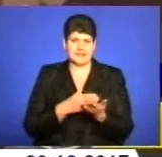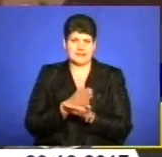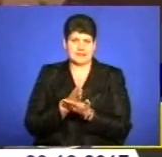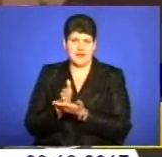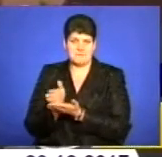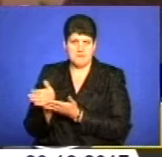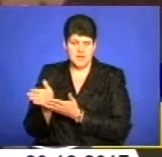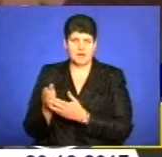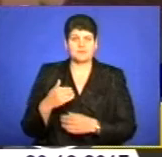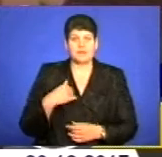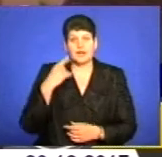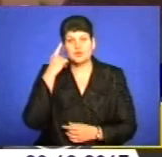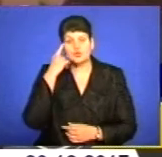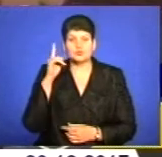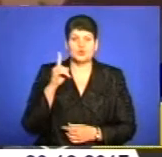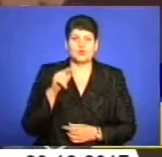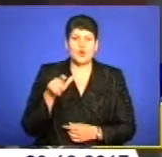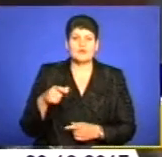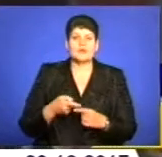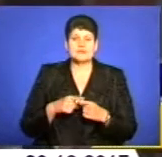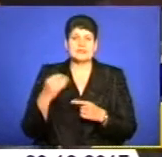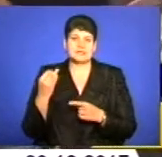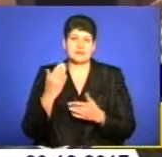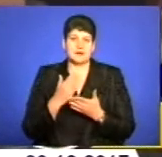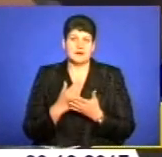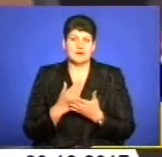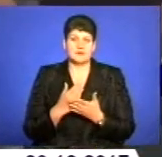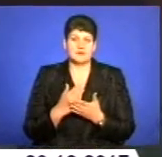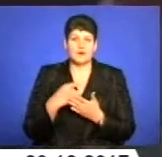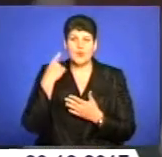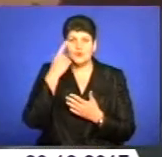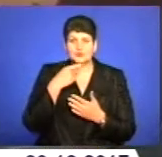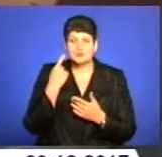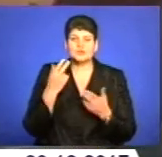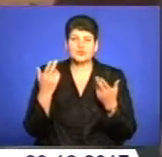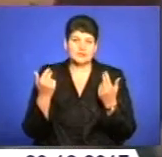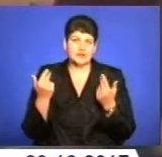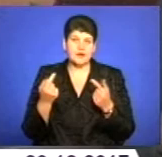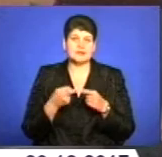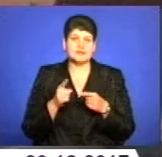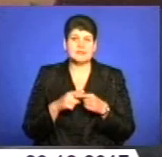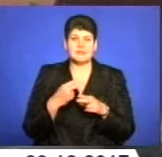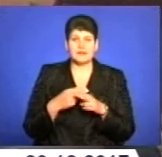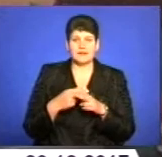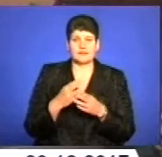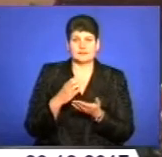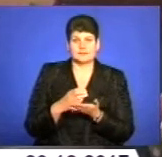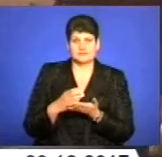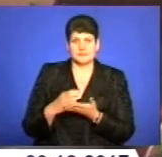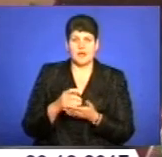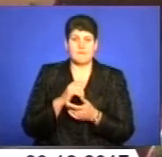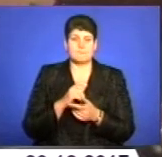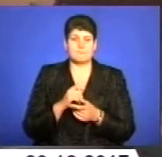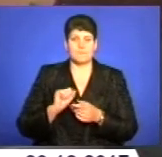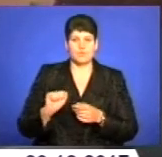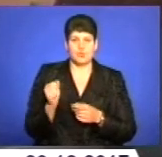що я думаю, що людям це цікаво. Особисто я так. Ось ця бляшанка, цей подружці подарила конфети